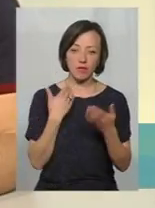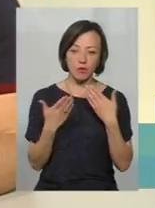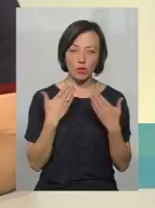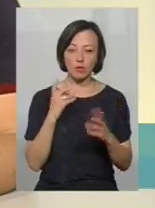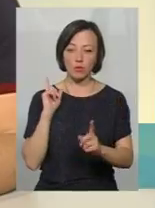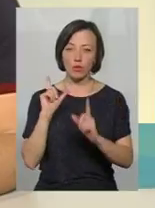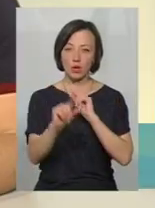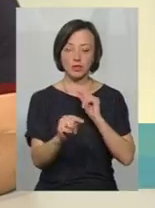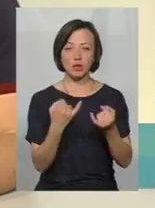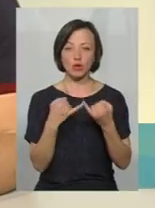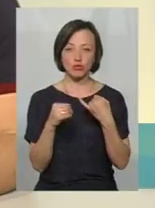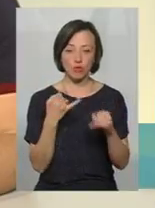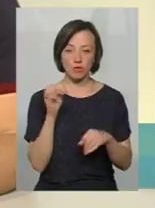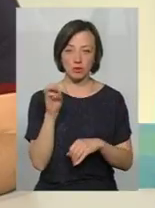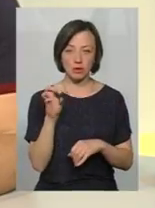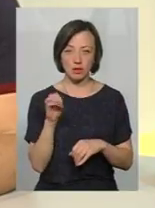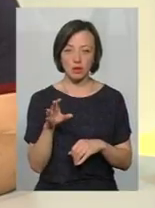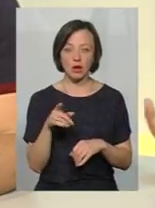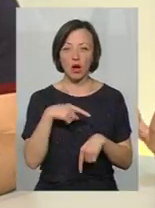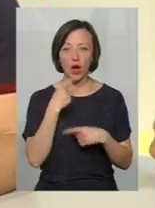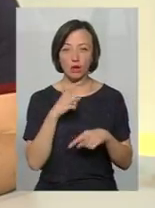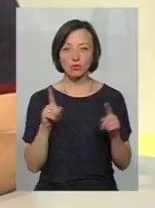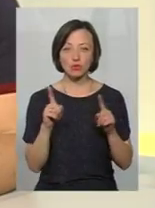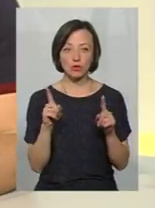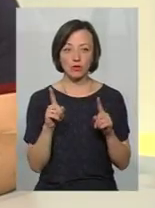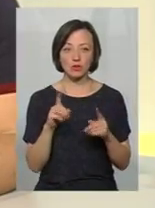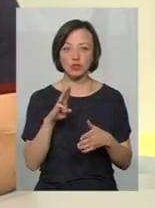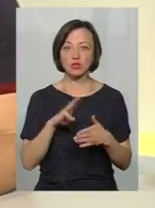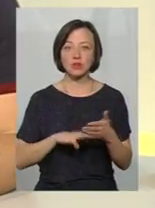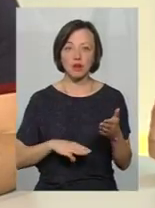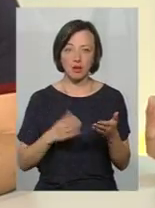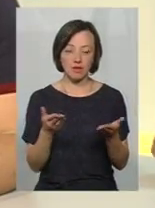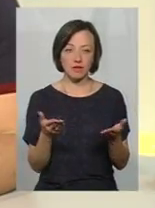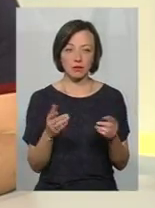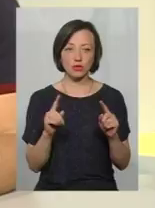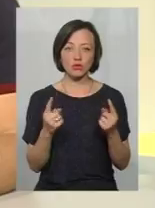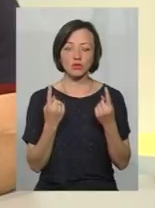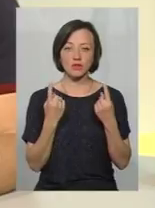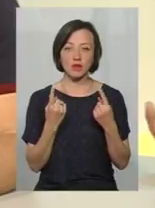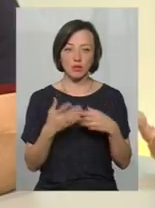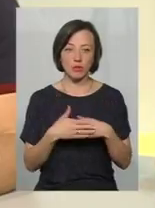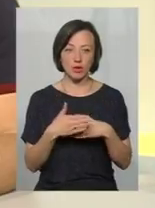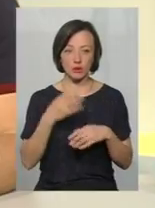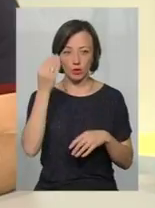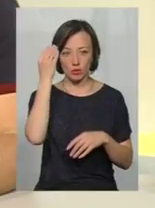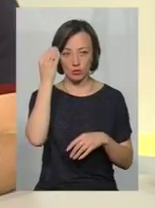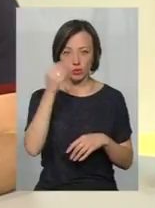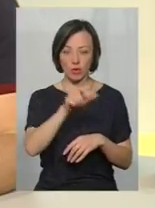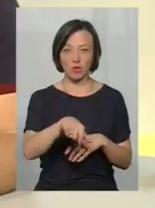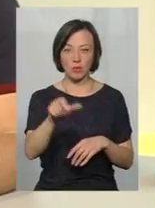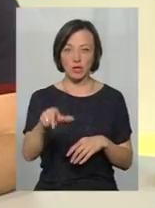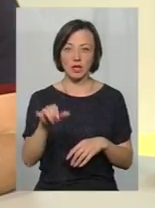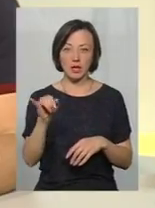проїзд на жовтий, вони кажуть, що, а вони ж штраф понесуть. Ну, це дуже велике покарання, на думку таких громадян.